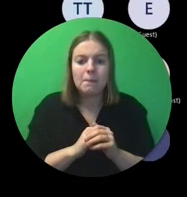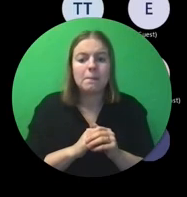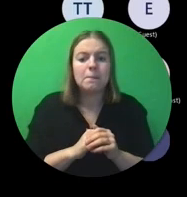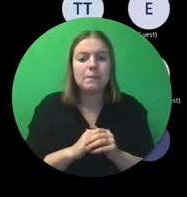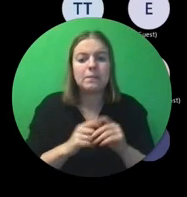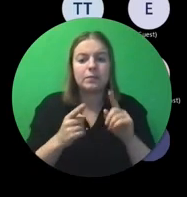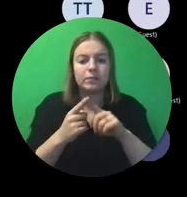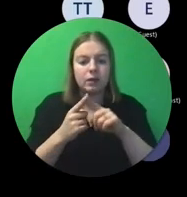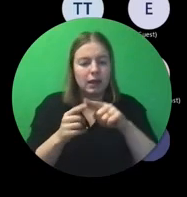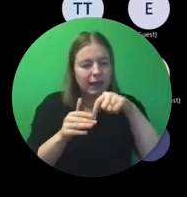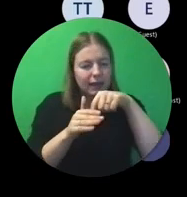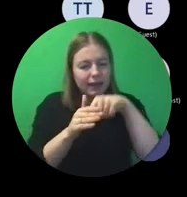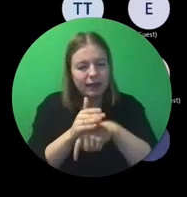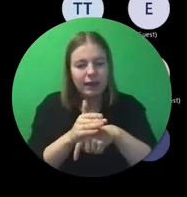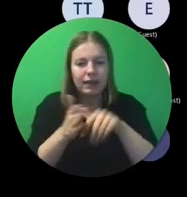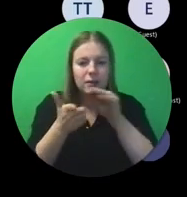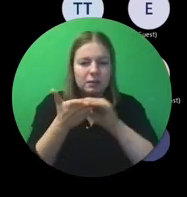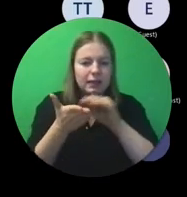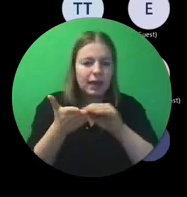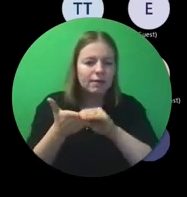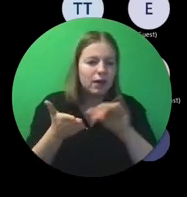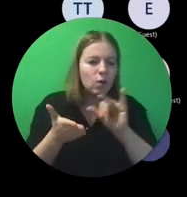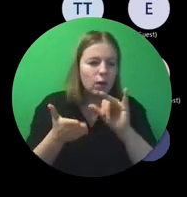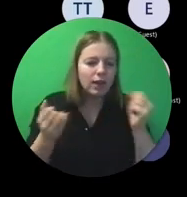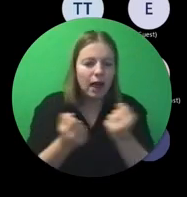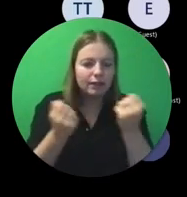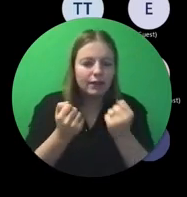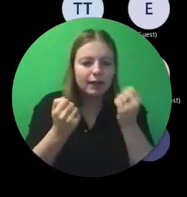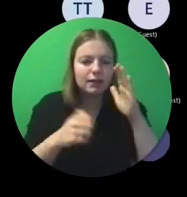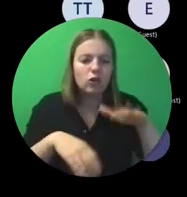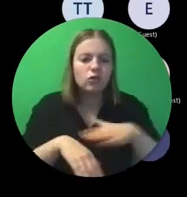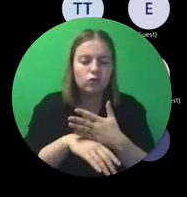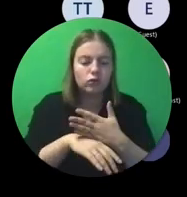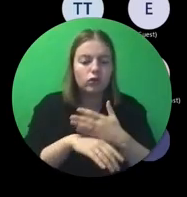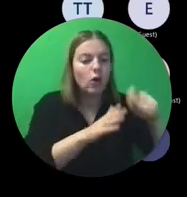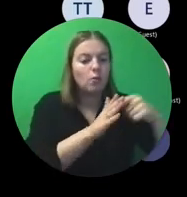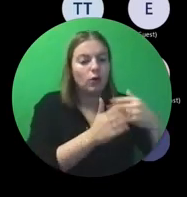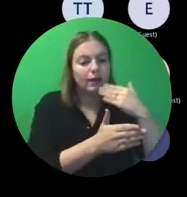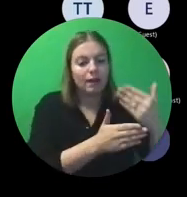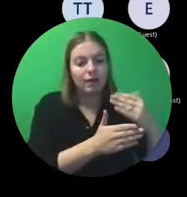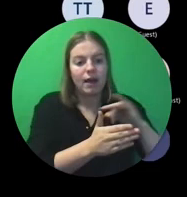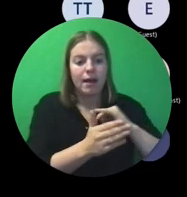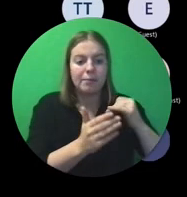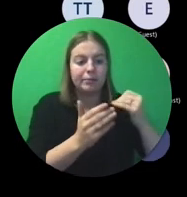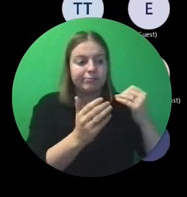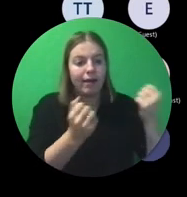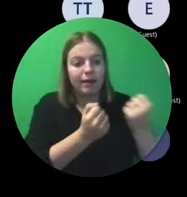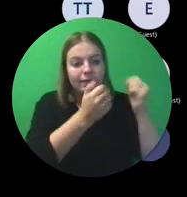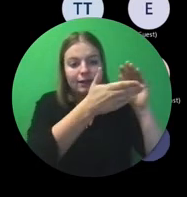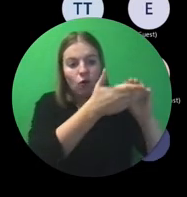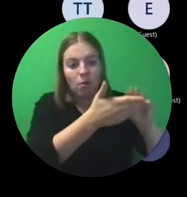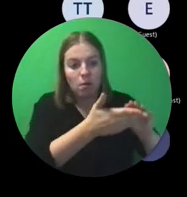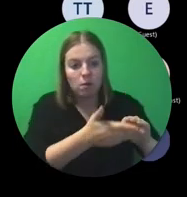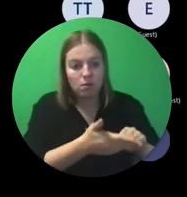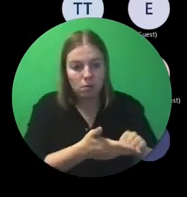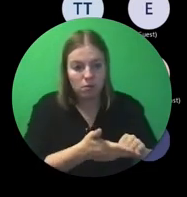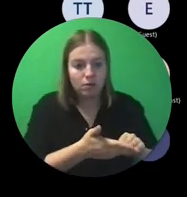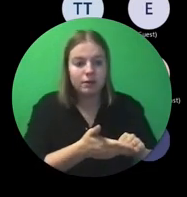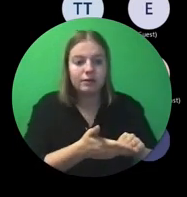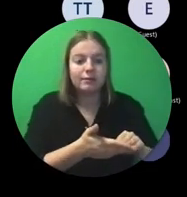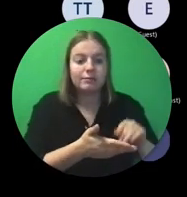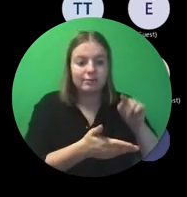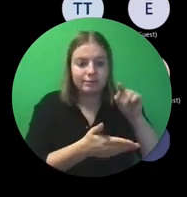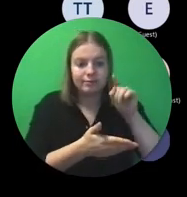een gedetailleerde beschrijving van de activiteiten. Je gaf in uw projectaanvraag standaard activiteitsblokken vermeld. Die ga je natuurlijk moeten